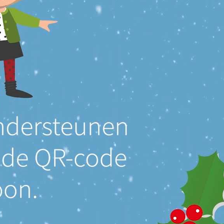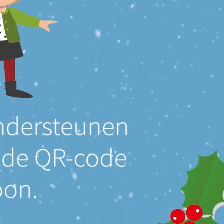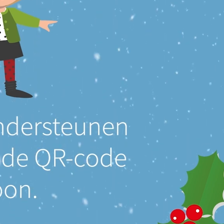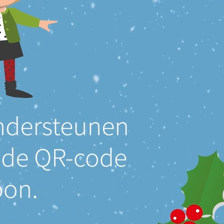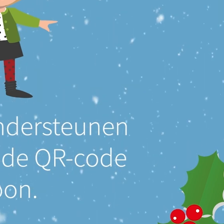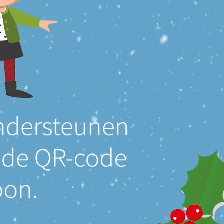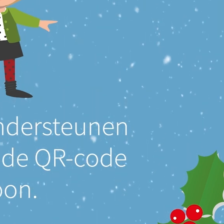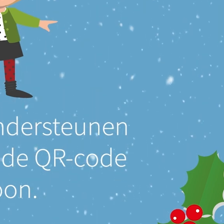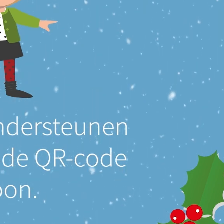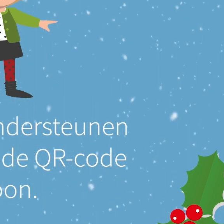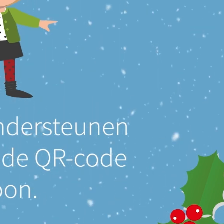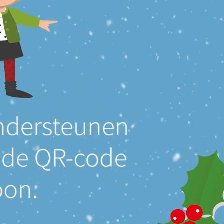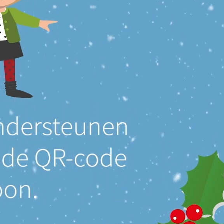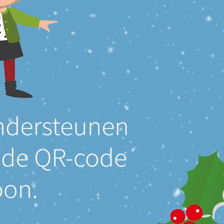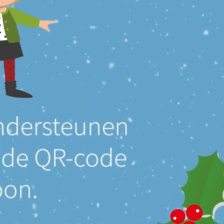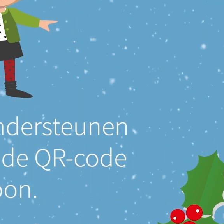Doei.